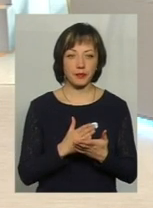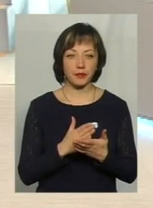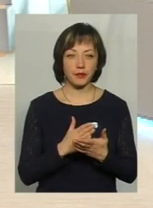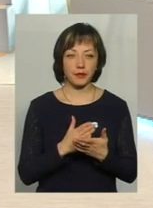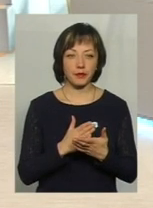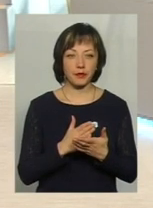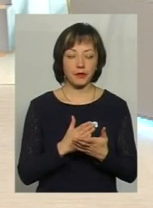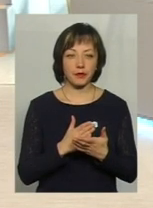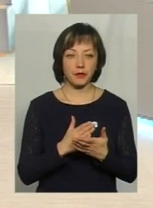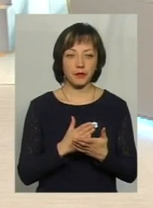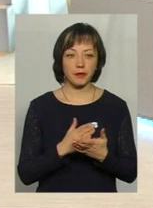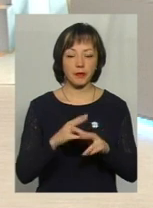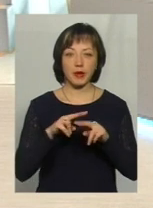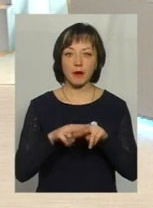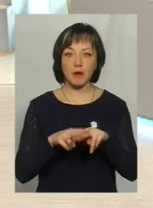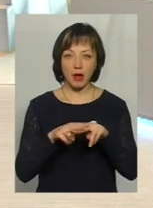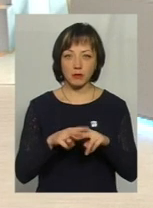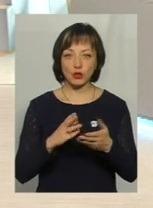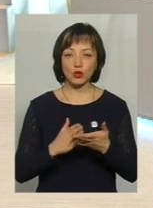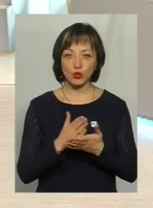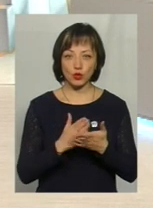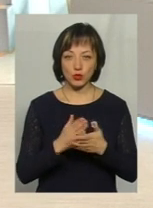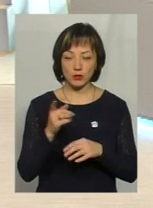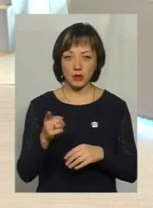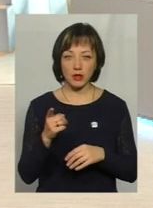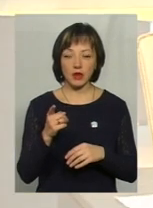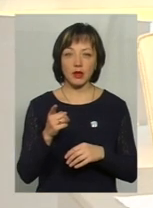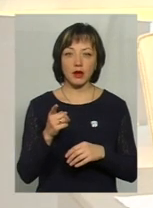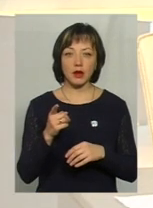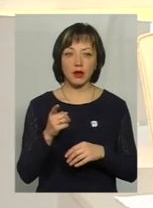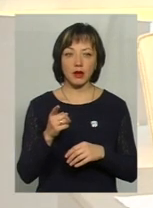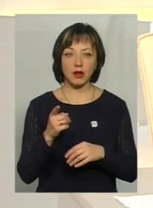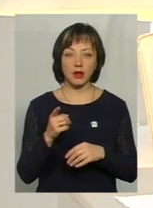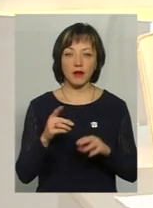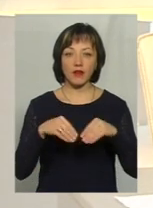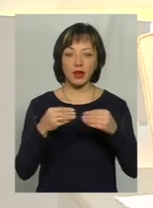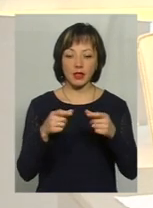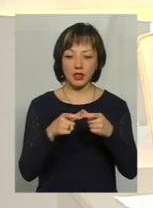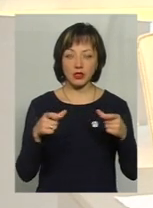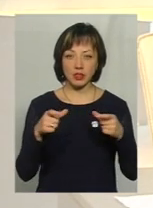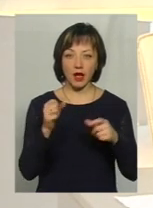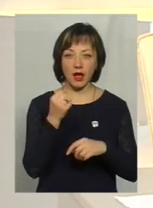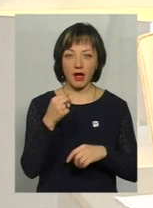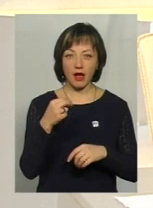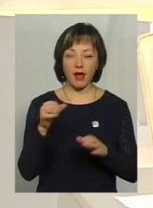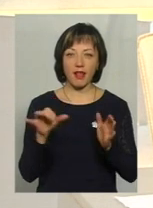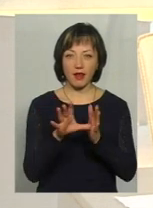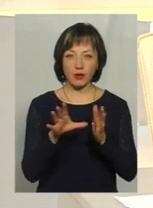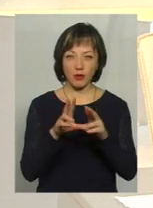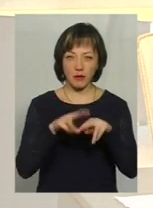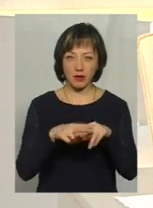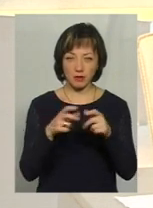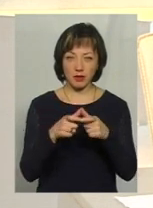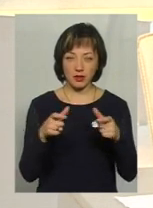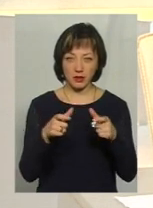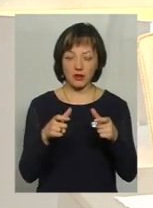сказати, ми в паспортній службі, в видача ID паспортів, якщо це закон був у